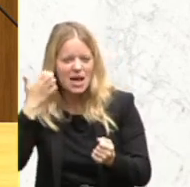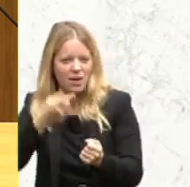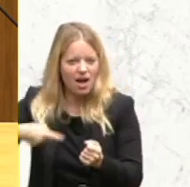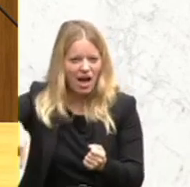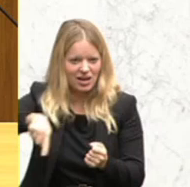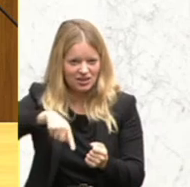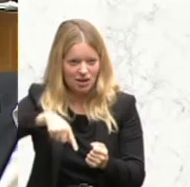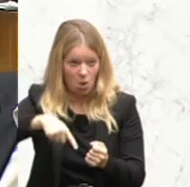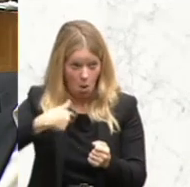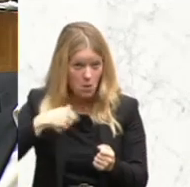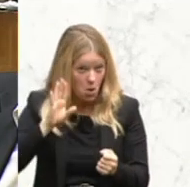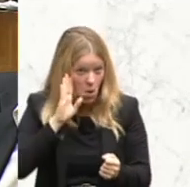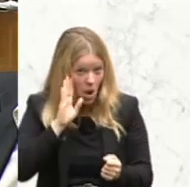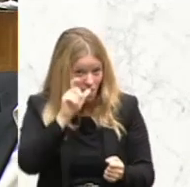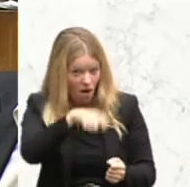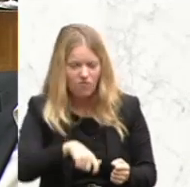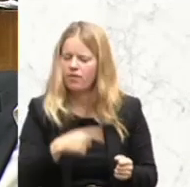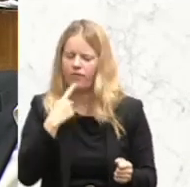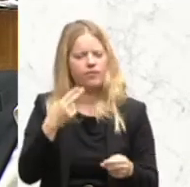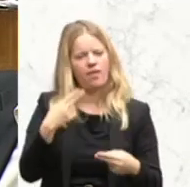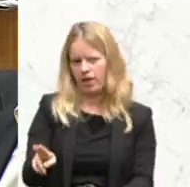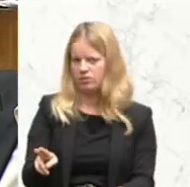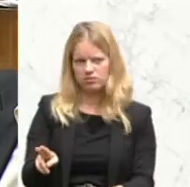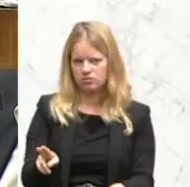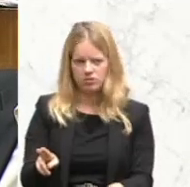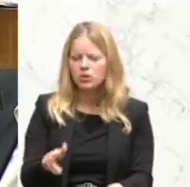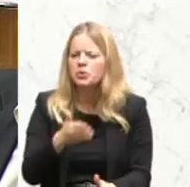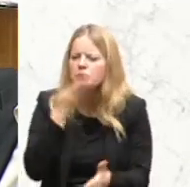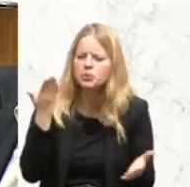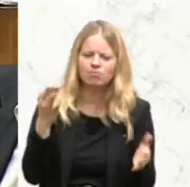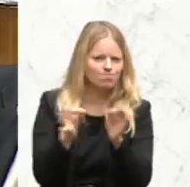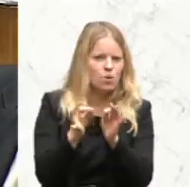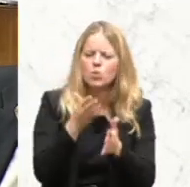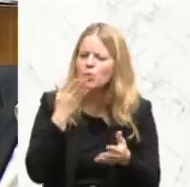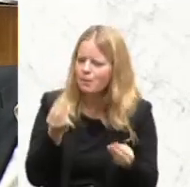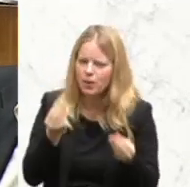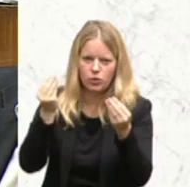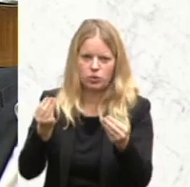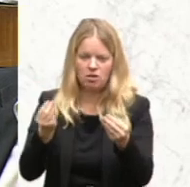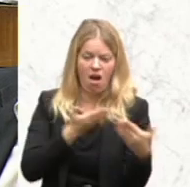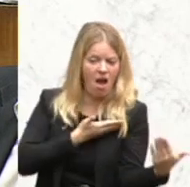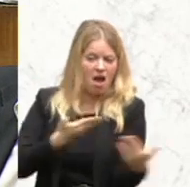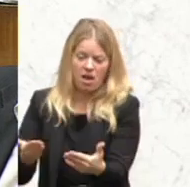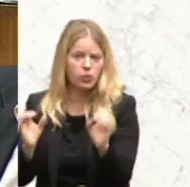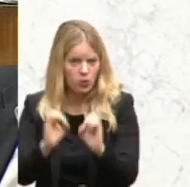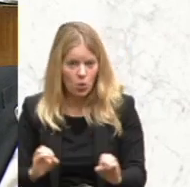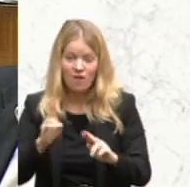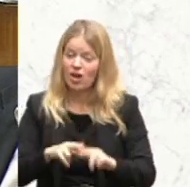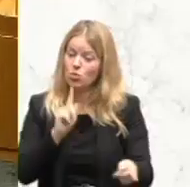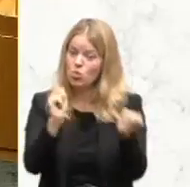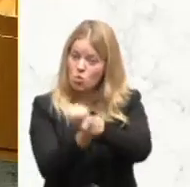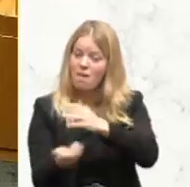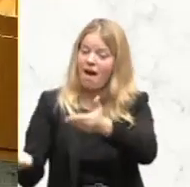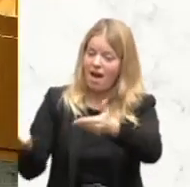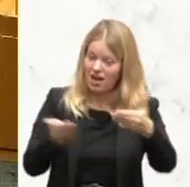Sie reden nicht mit uns, sie grüßen uns nicht einmal. Sie laden uns auch nicht ein und wenn wir sie einladen, kommen sie nicht.